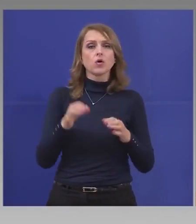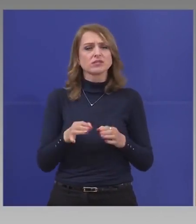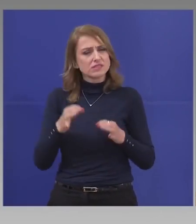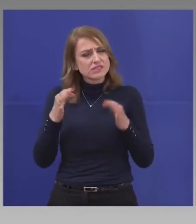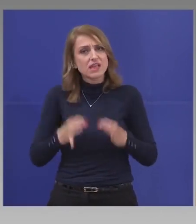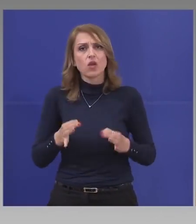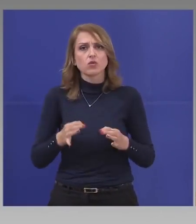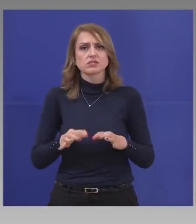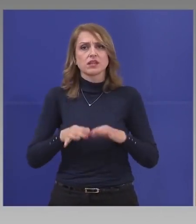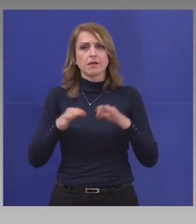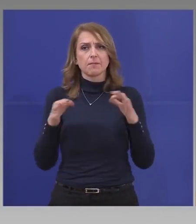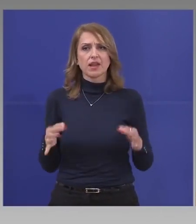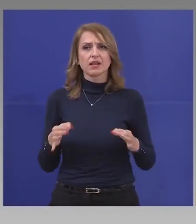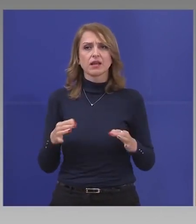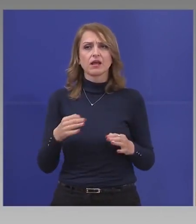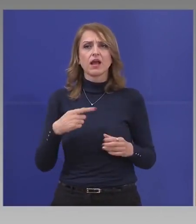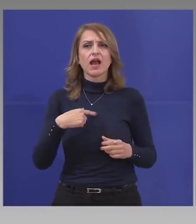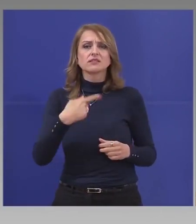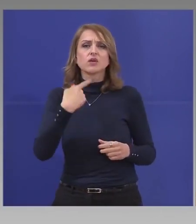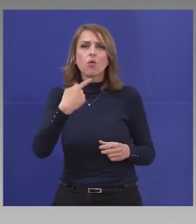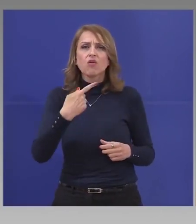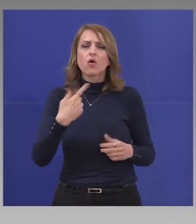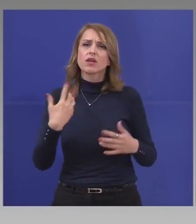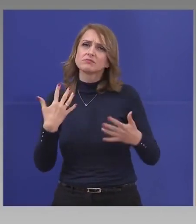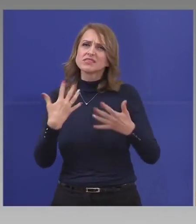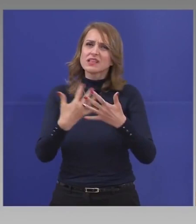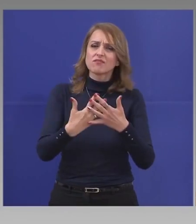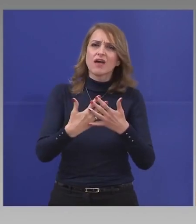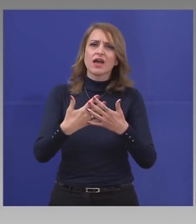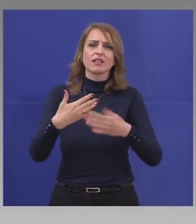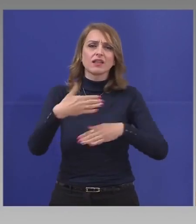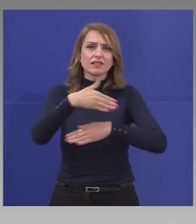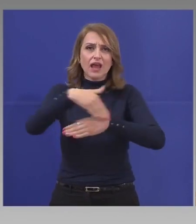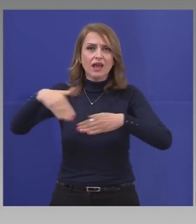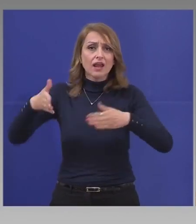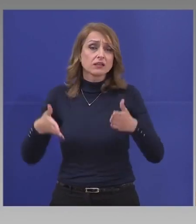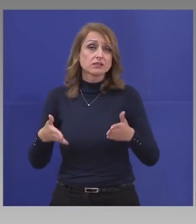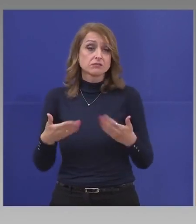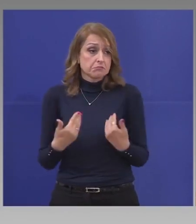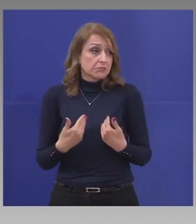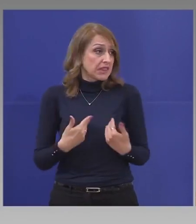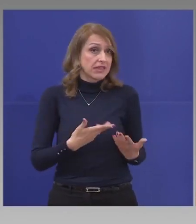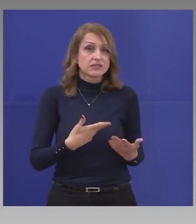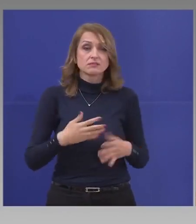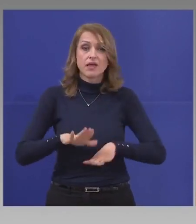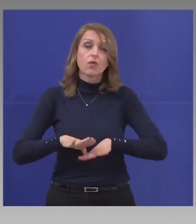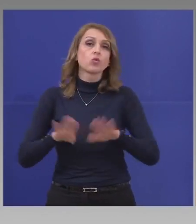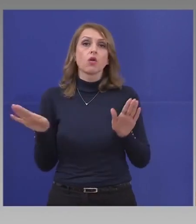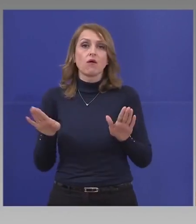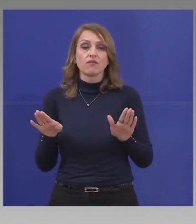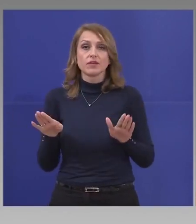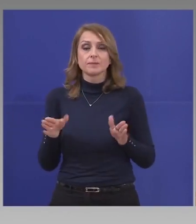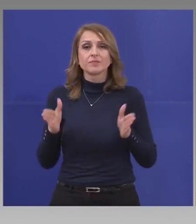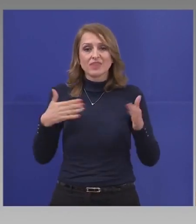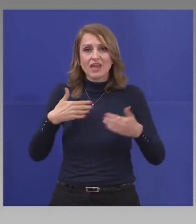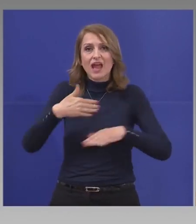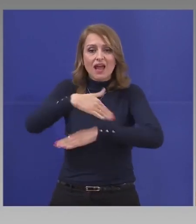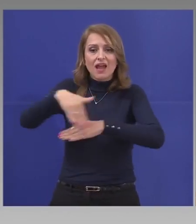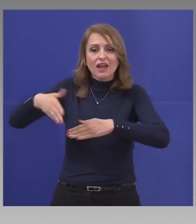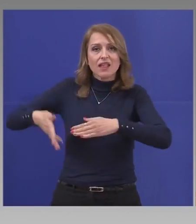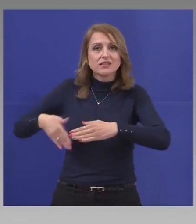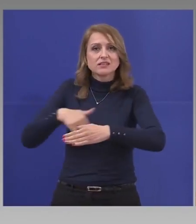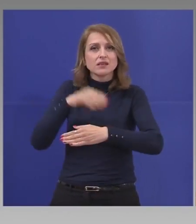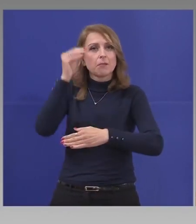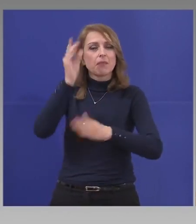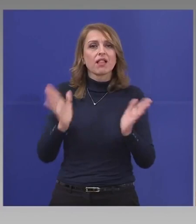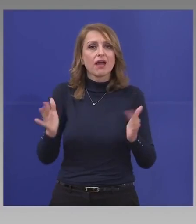Говоря за затварали на граници като цяло от този ротиноправит или нещо подобно? Границите сме готови да ги затвориме, чакаме